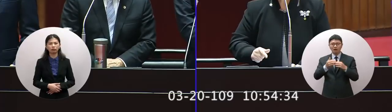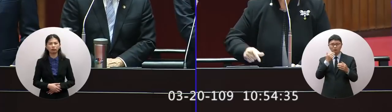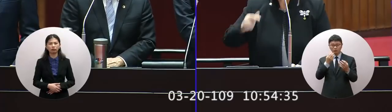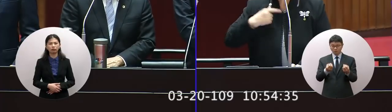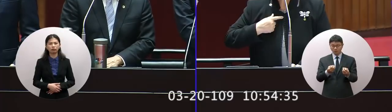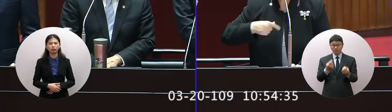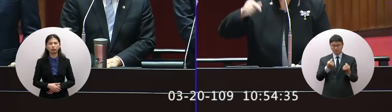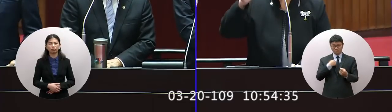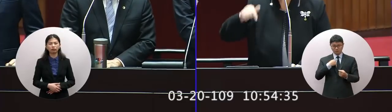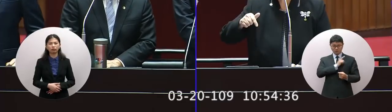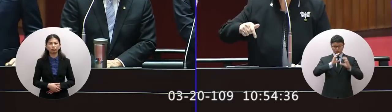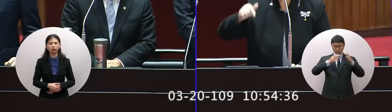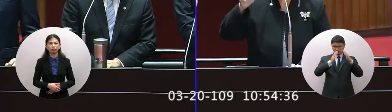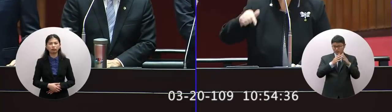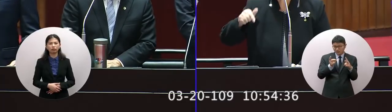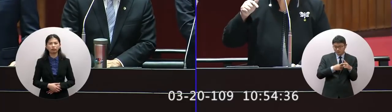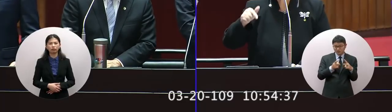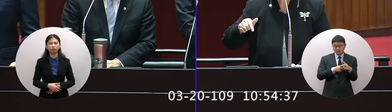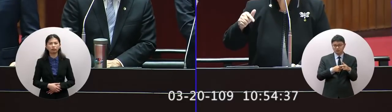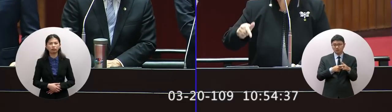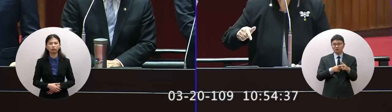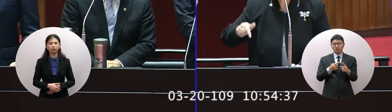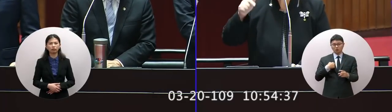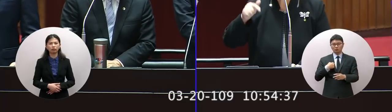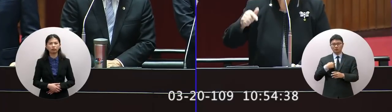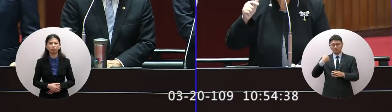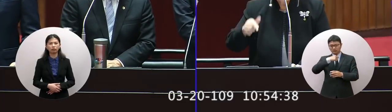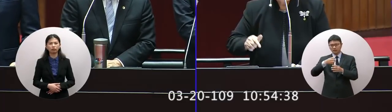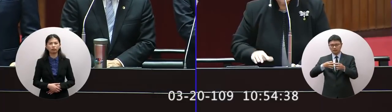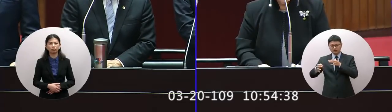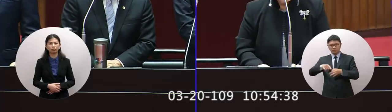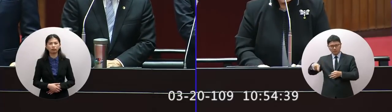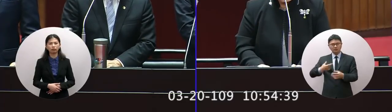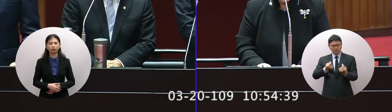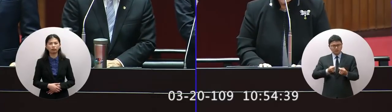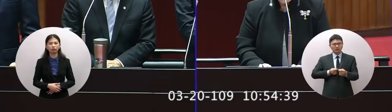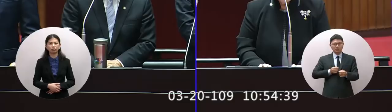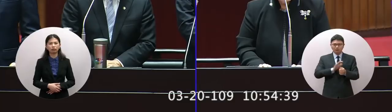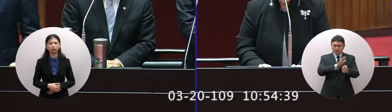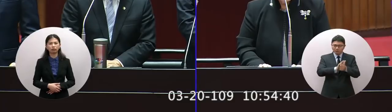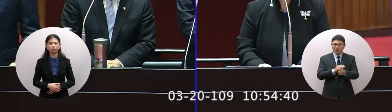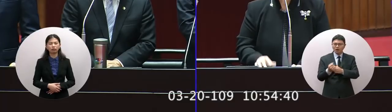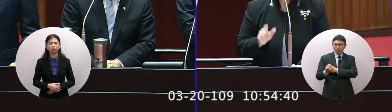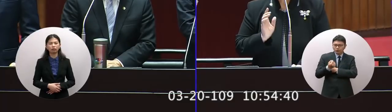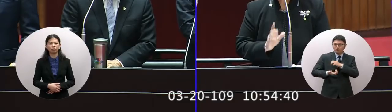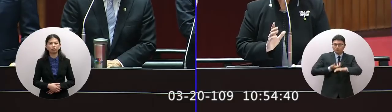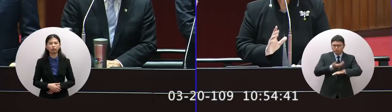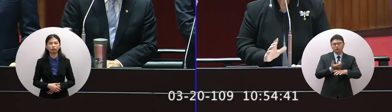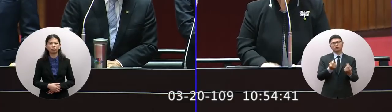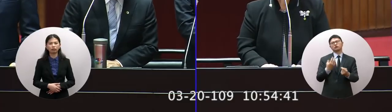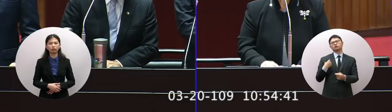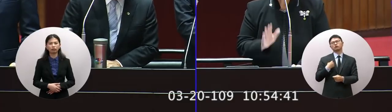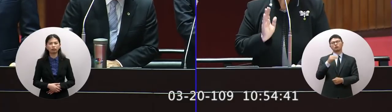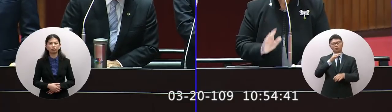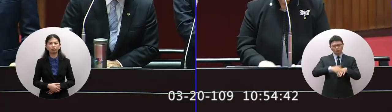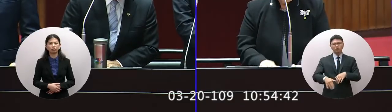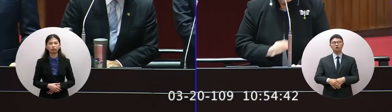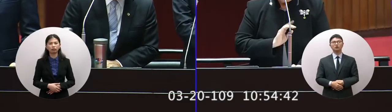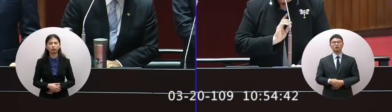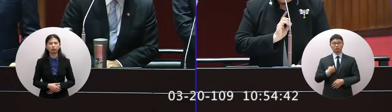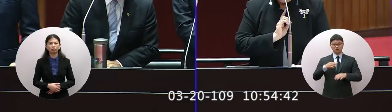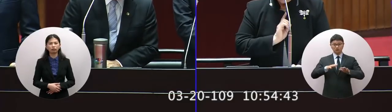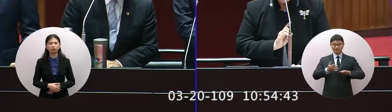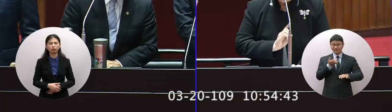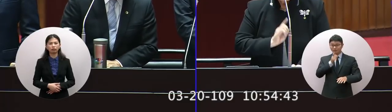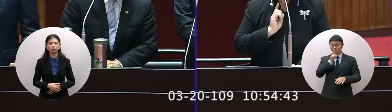論外秀我們都是真心正力為我們國家在設想為我們國家在打名所以議長我直接要告訴你幫你報告